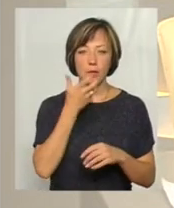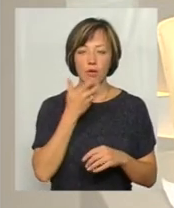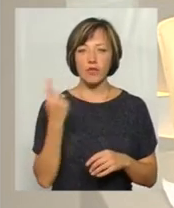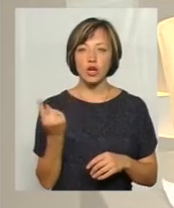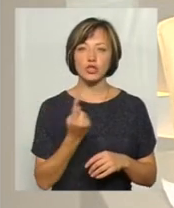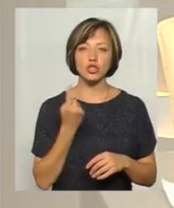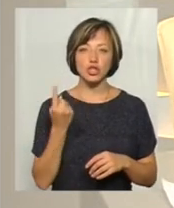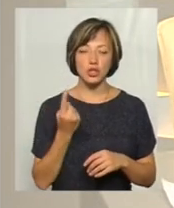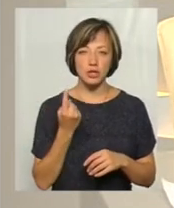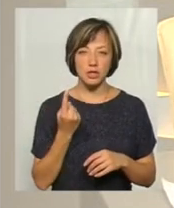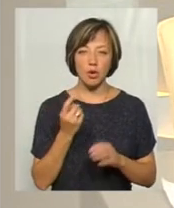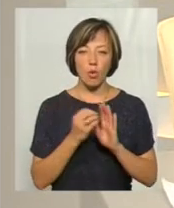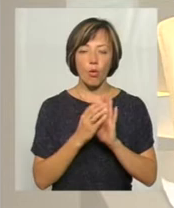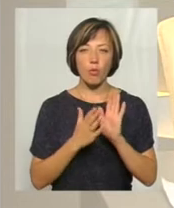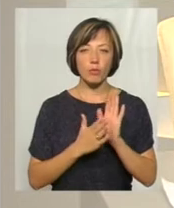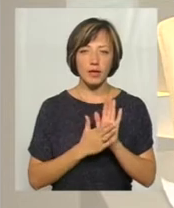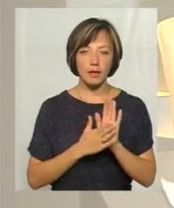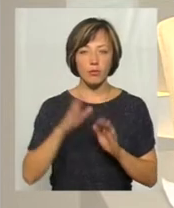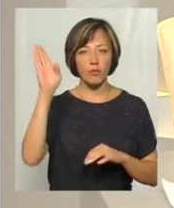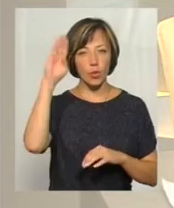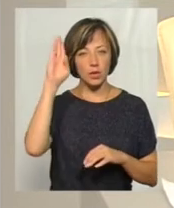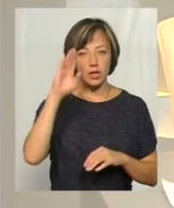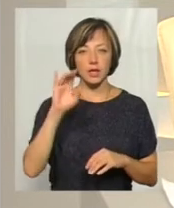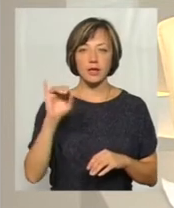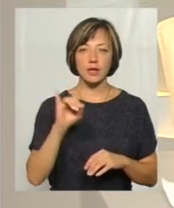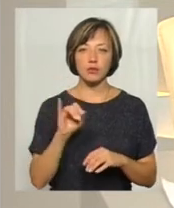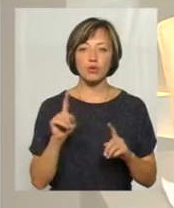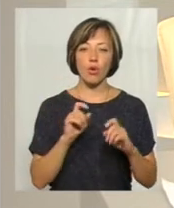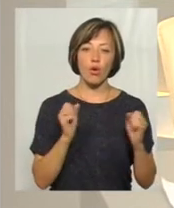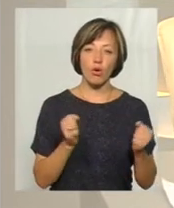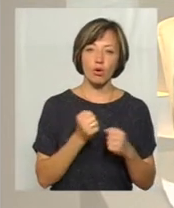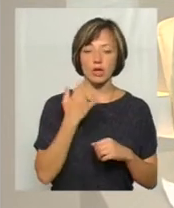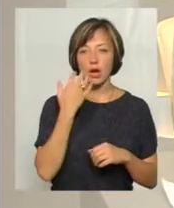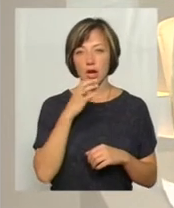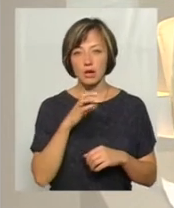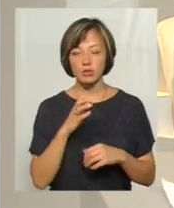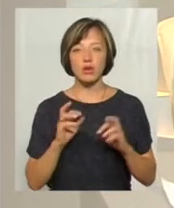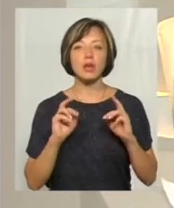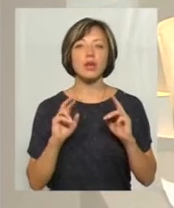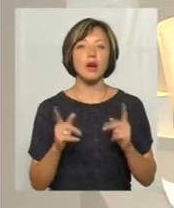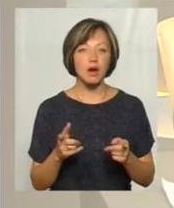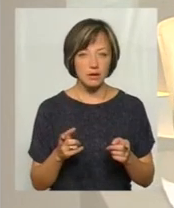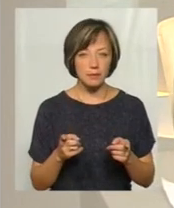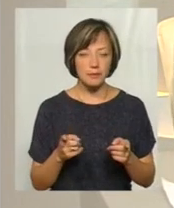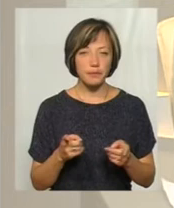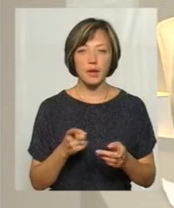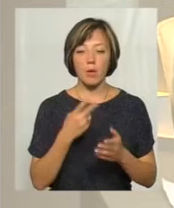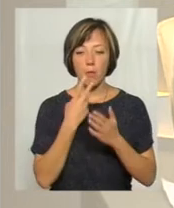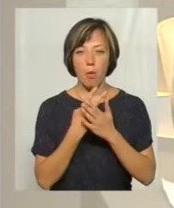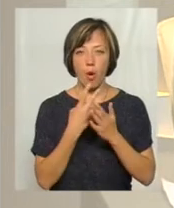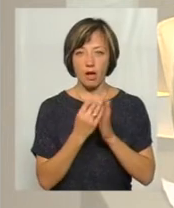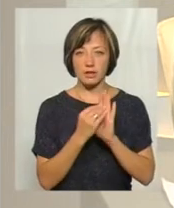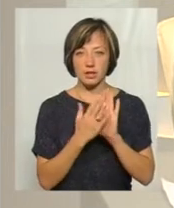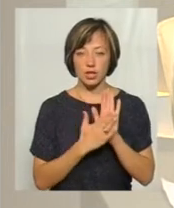лічильники, лічильники обліку води, що холодної, що гарячої. Яким чином показники у тих